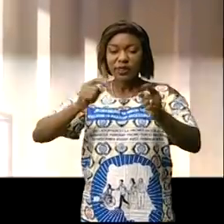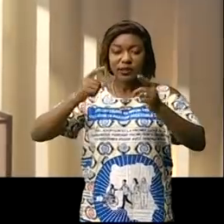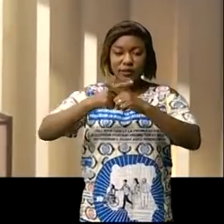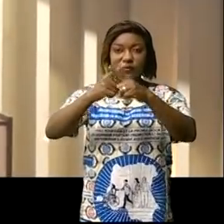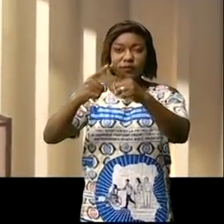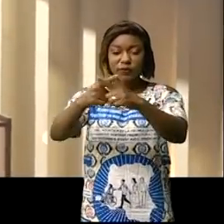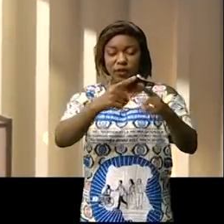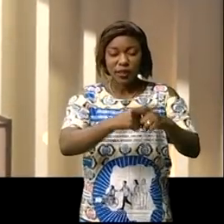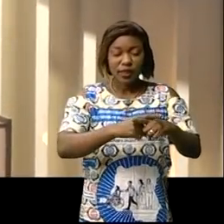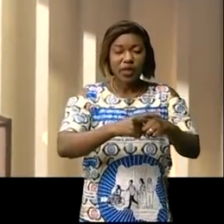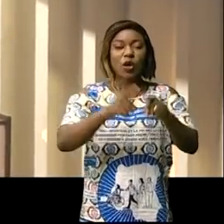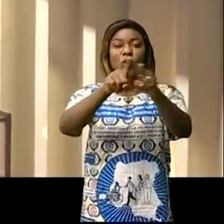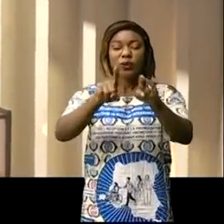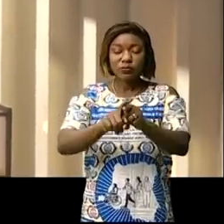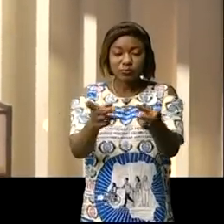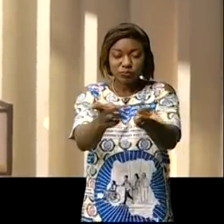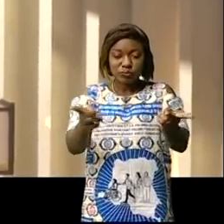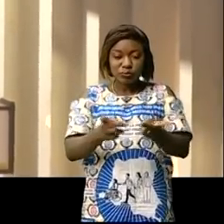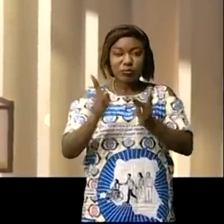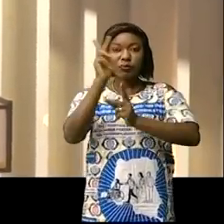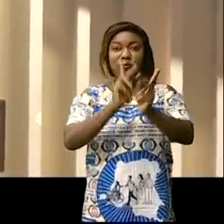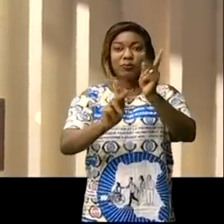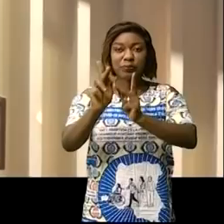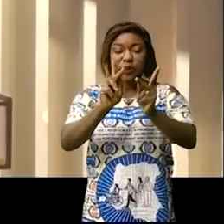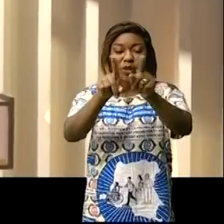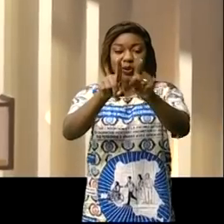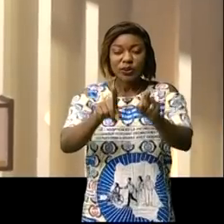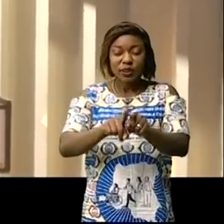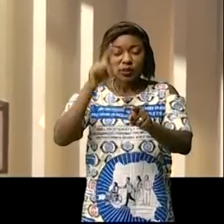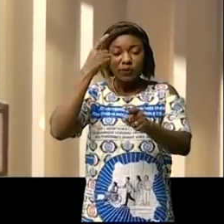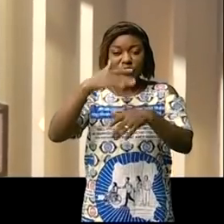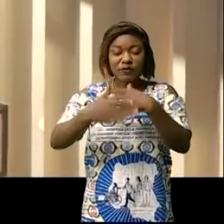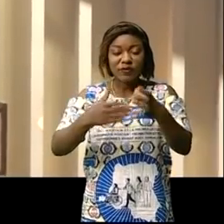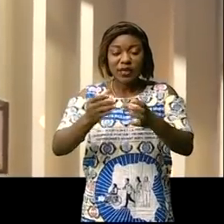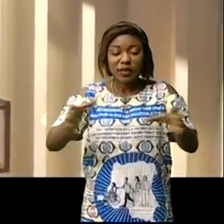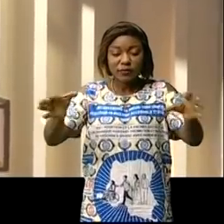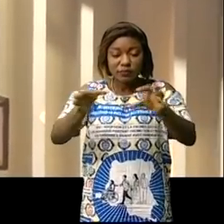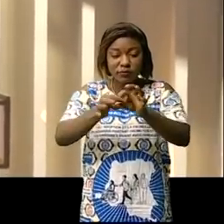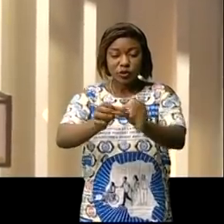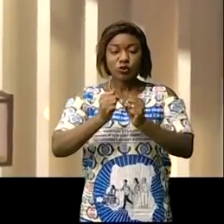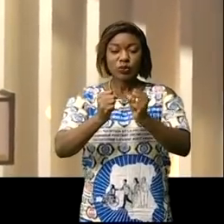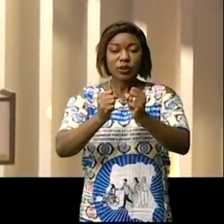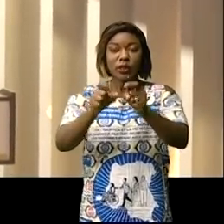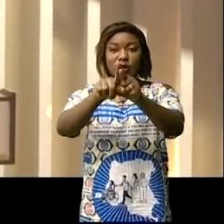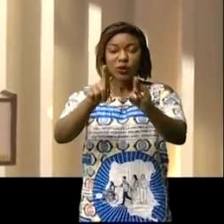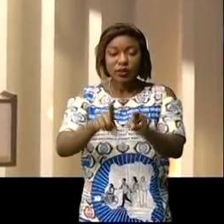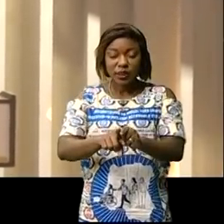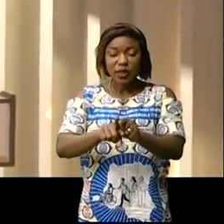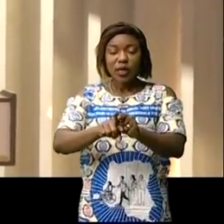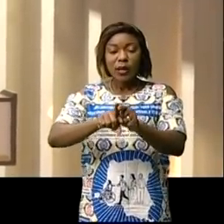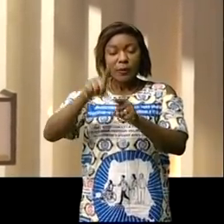qui minent l'espace public afin de constituer un bloc suffisamment compact,